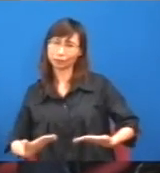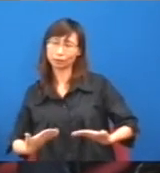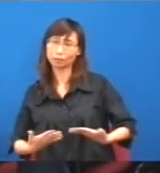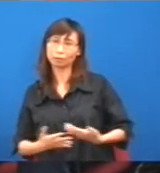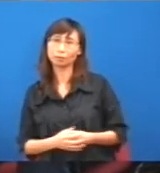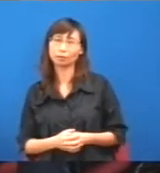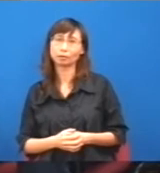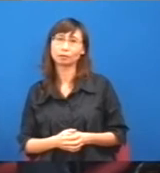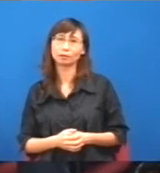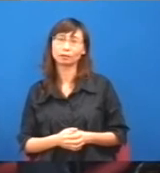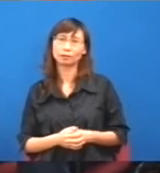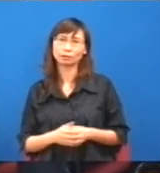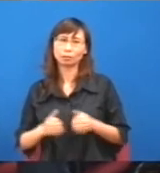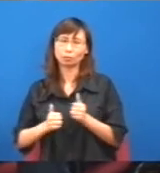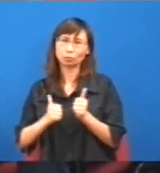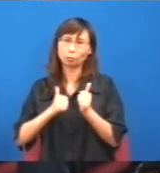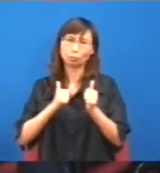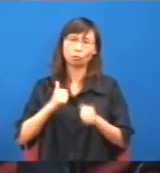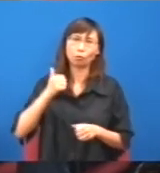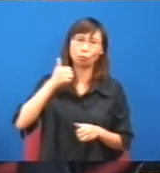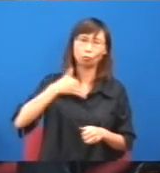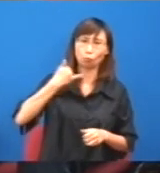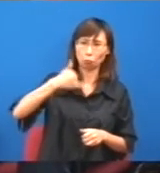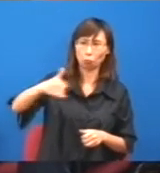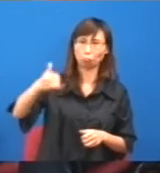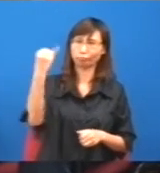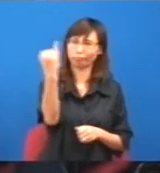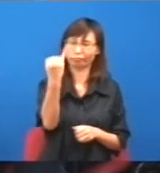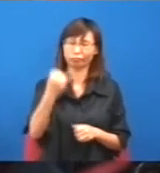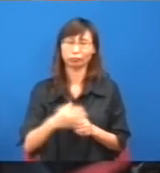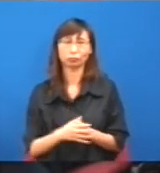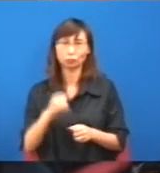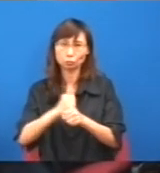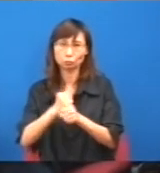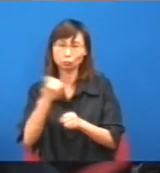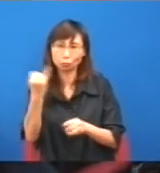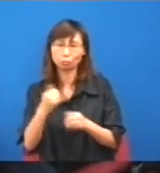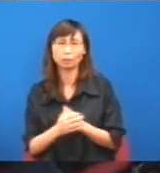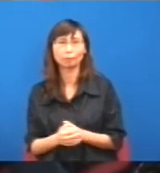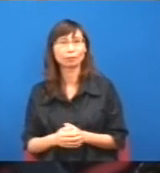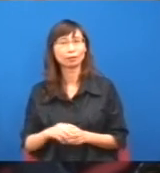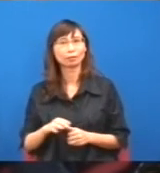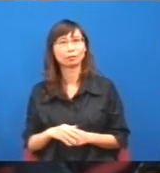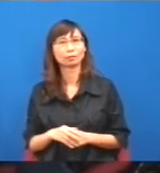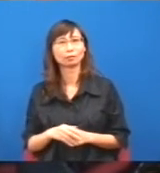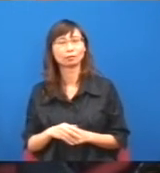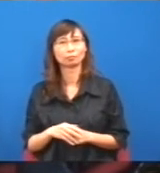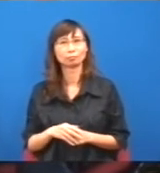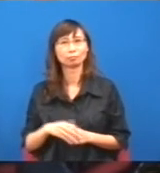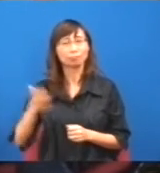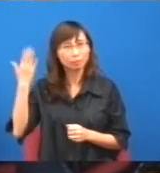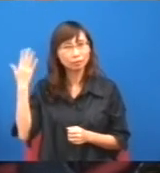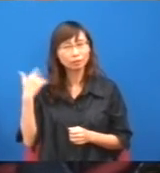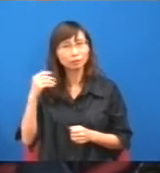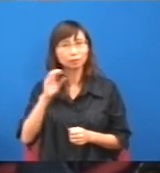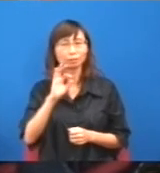現在是越走越邪惡,即一個華人突說,我以前是好人來的,以前你入得聽堂,為